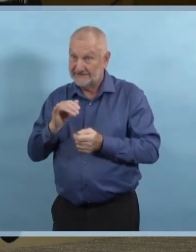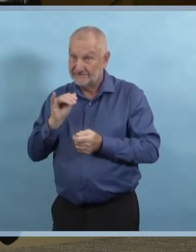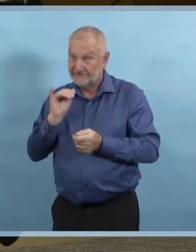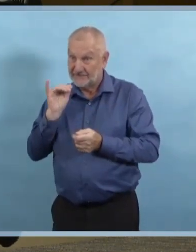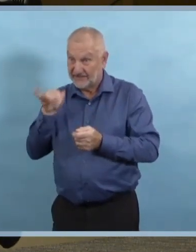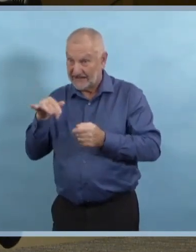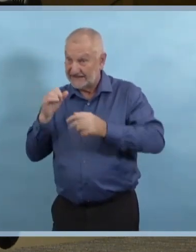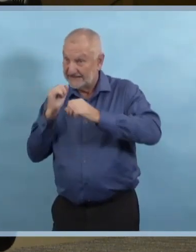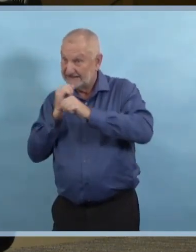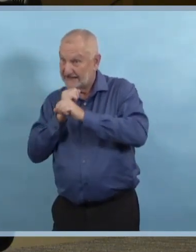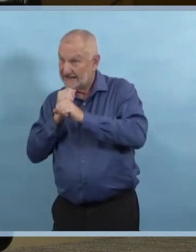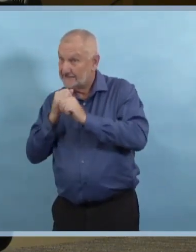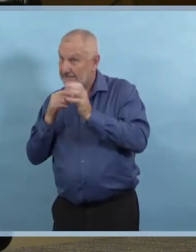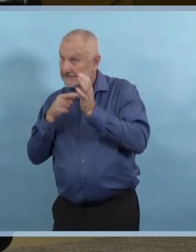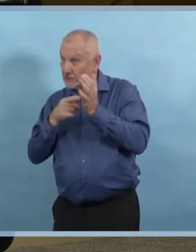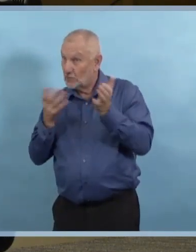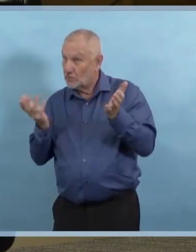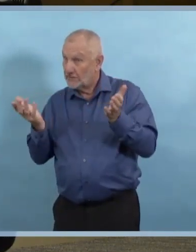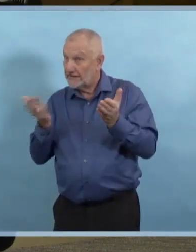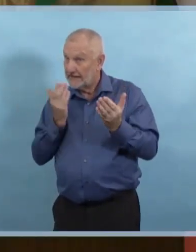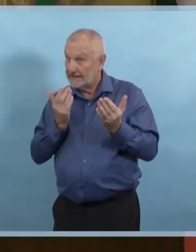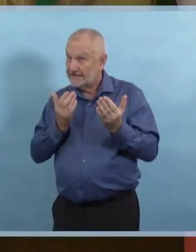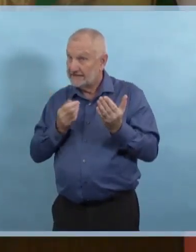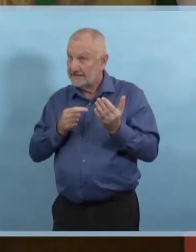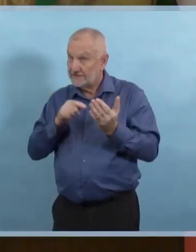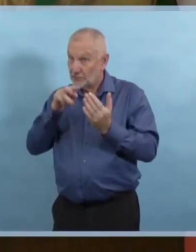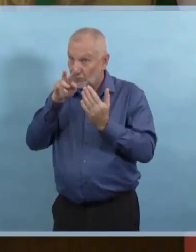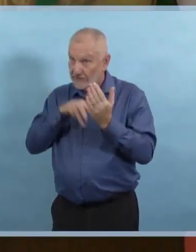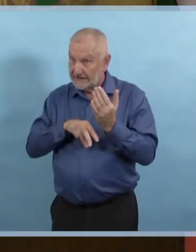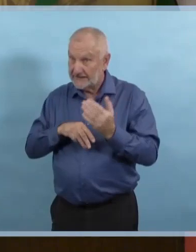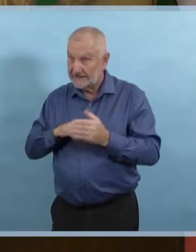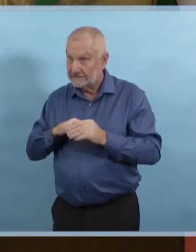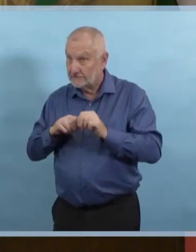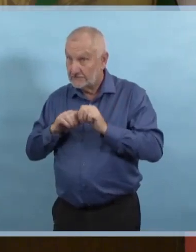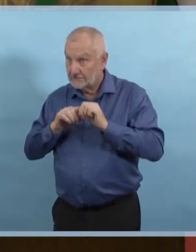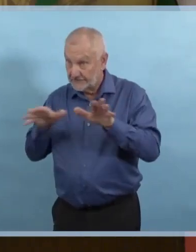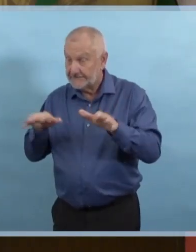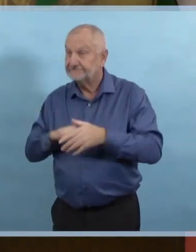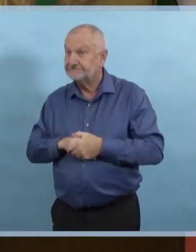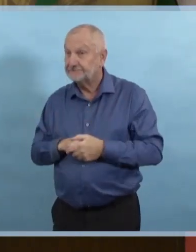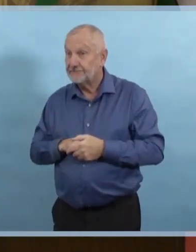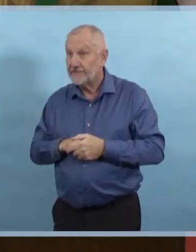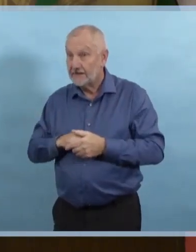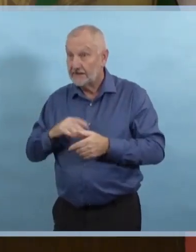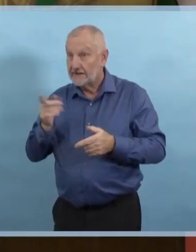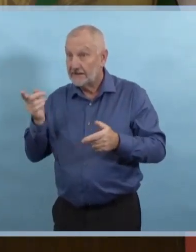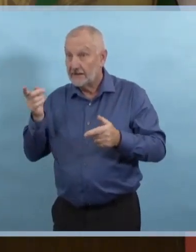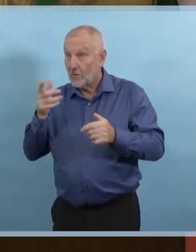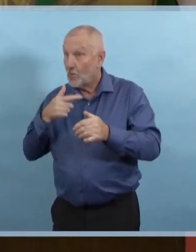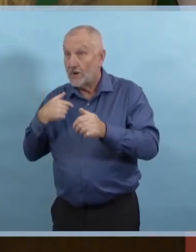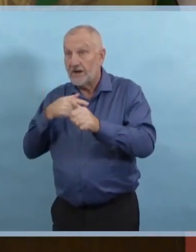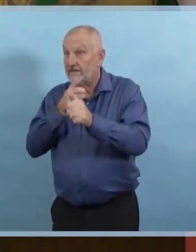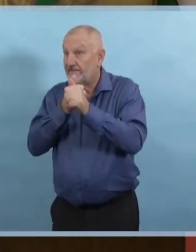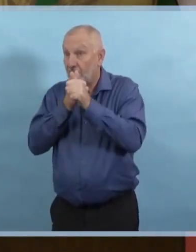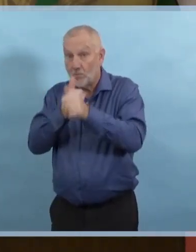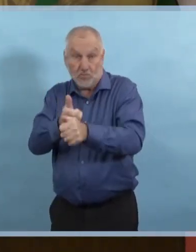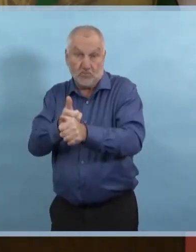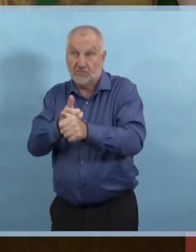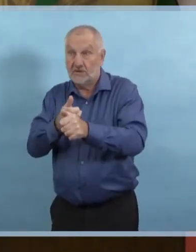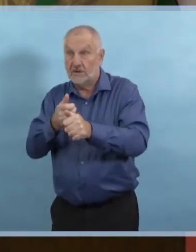Nous suivons la tendance actuelle. Nous voyons que nous avons des renseignements sur notre valeur R,